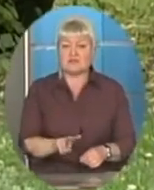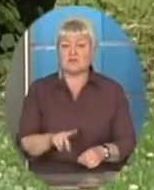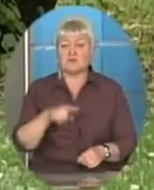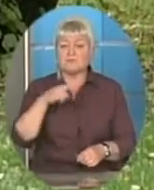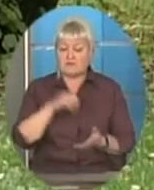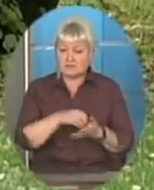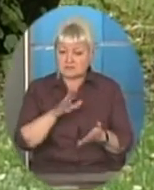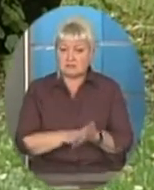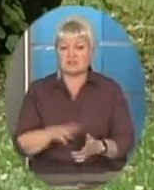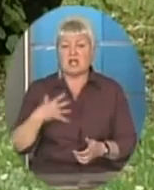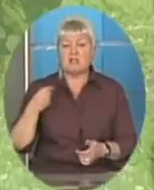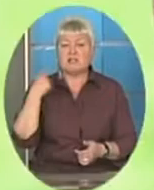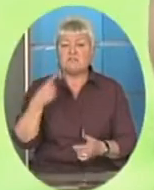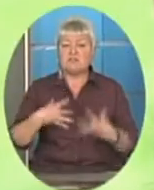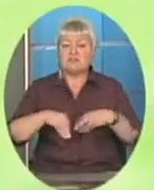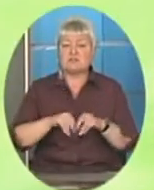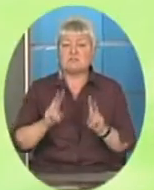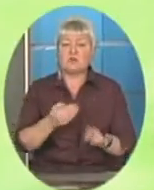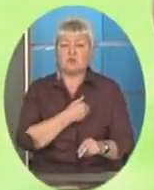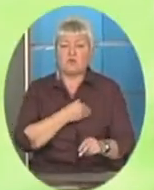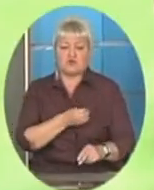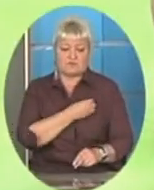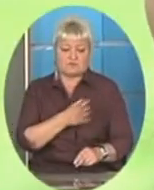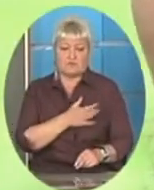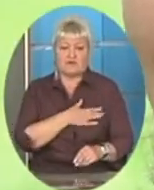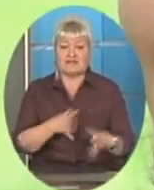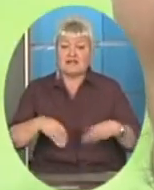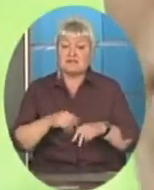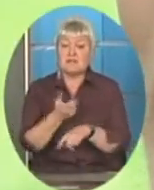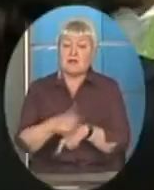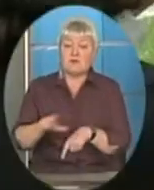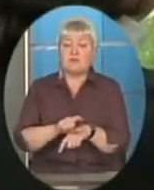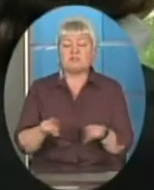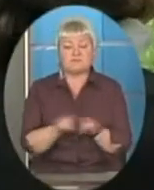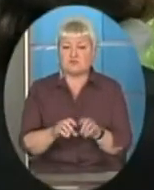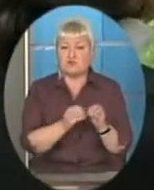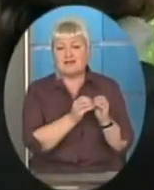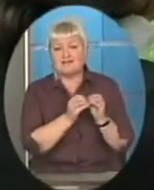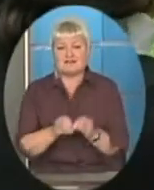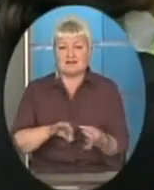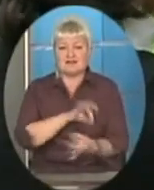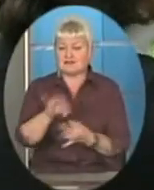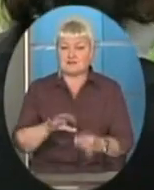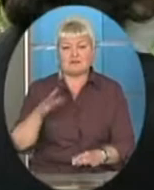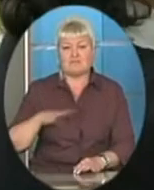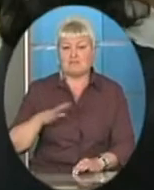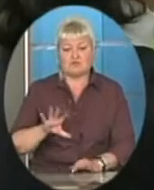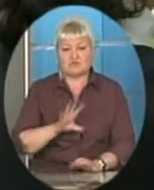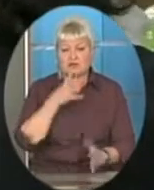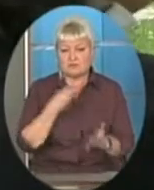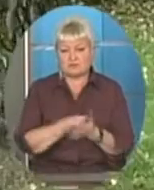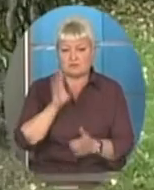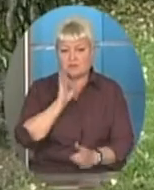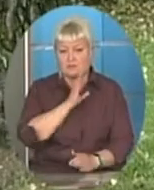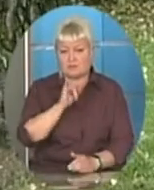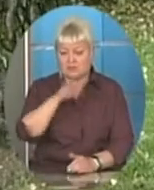хоч на Львівщині сімей, які хотіли б синовити дитину, побільшало, все одно десятки сирід, ймовірно, так і не дочекаються своїх мами та